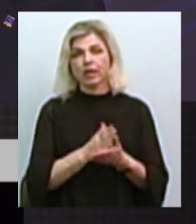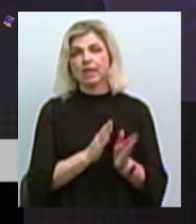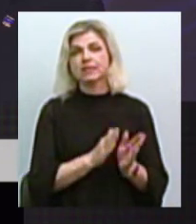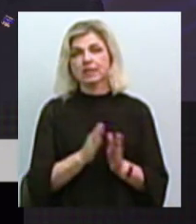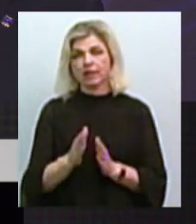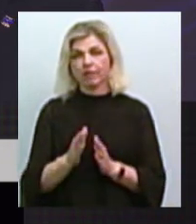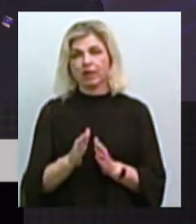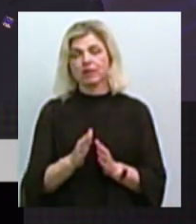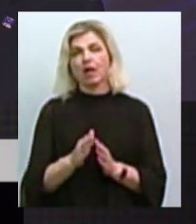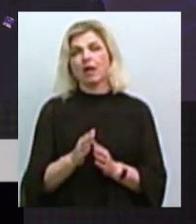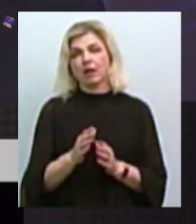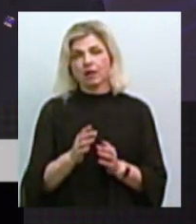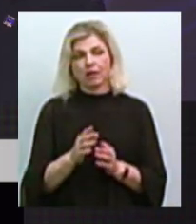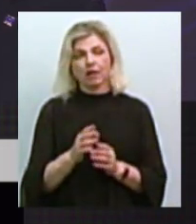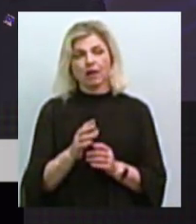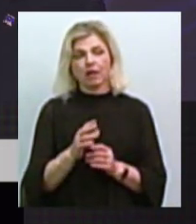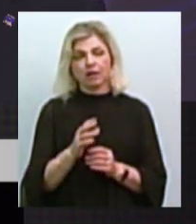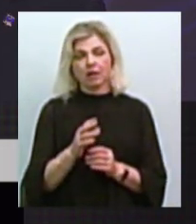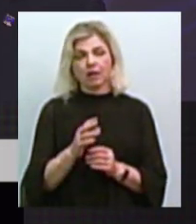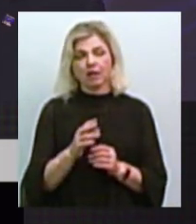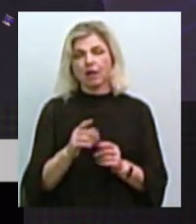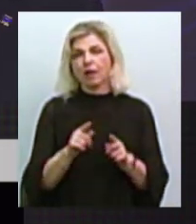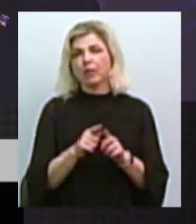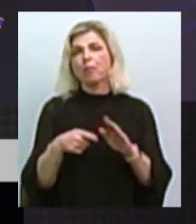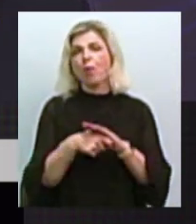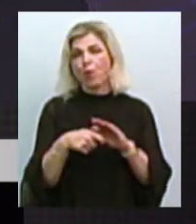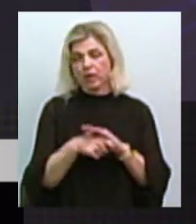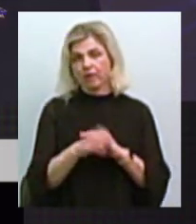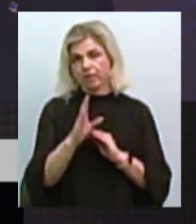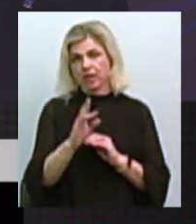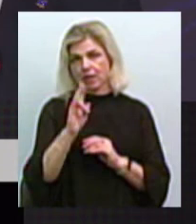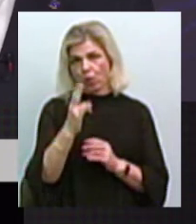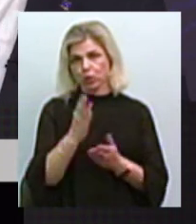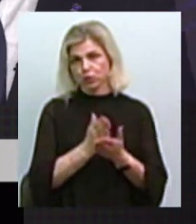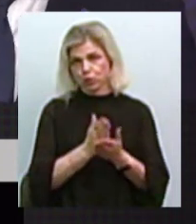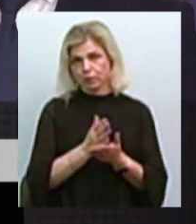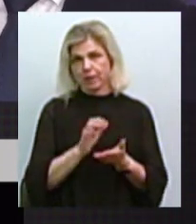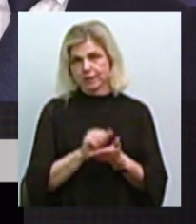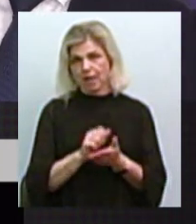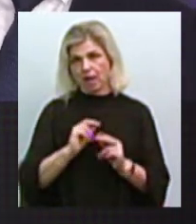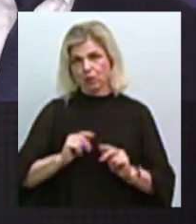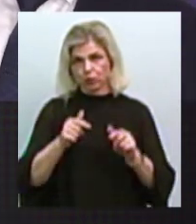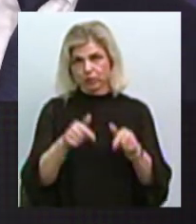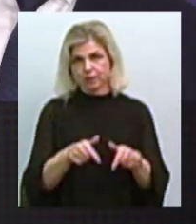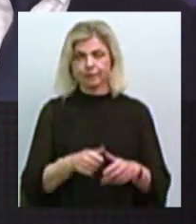поборів Миколаївській обласній службі зайнятості? Дякую. Я дякую за запитання, але хотів вас